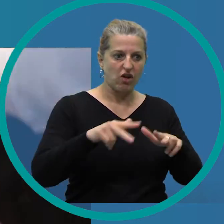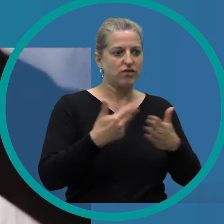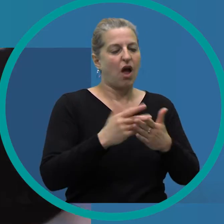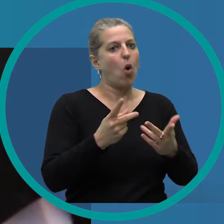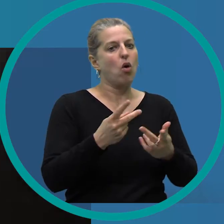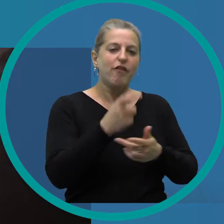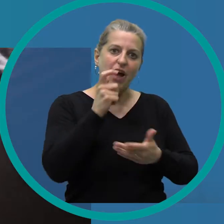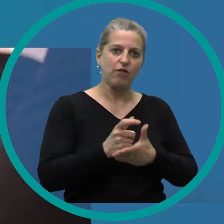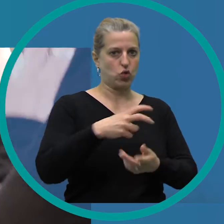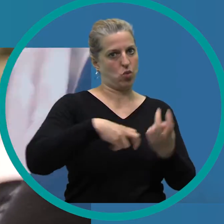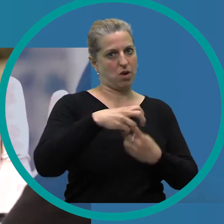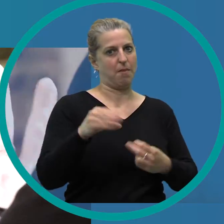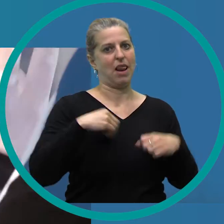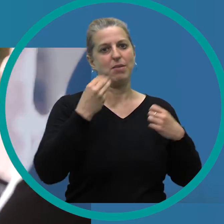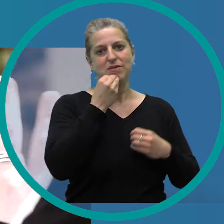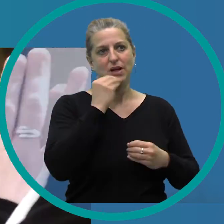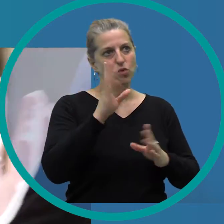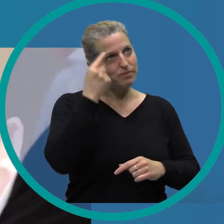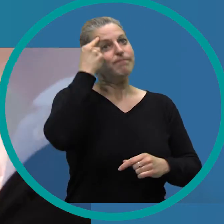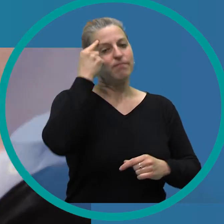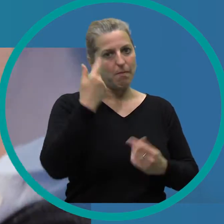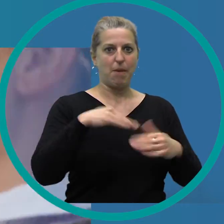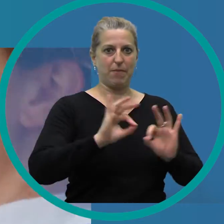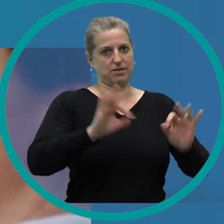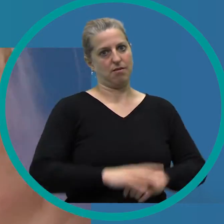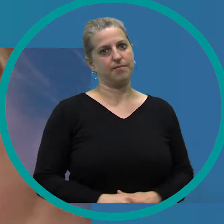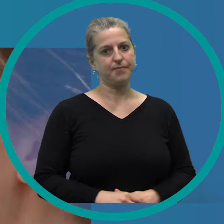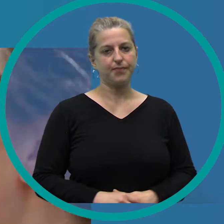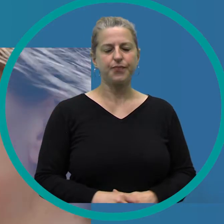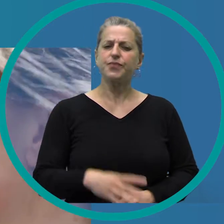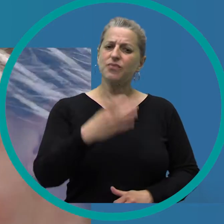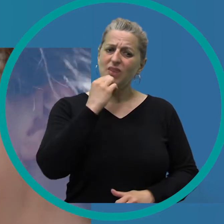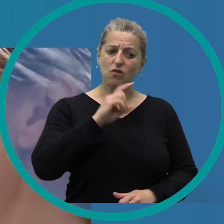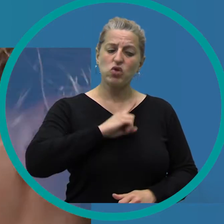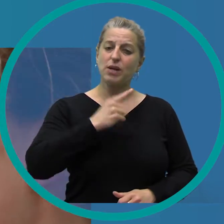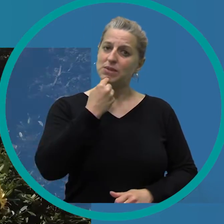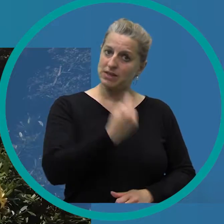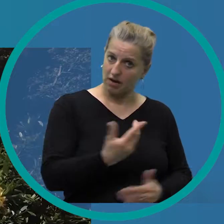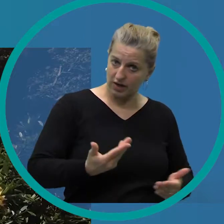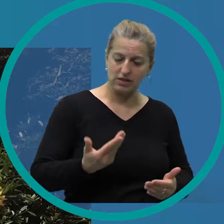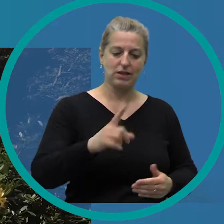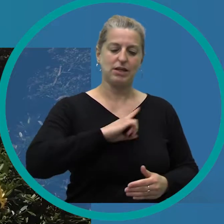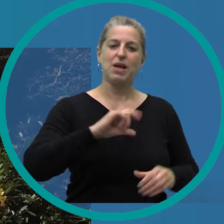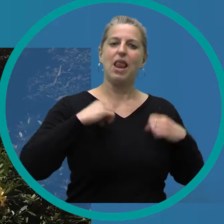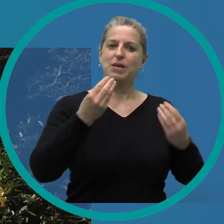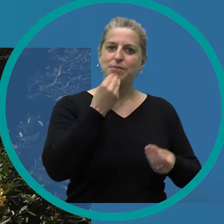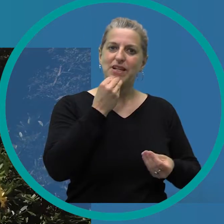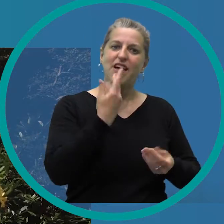verantwortungsvolle Umgang mit Lebensmitteln aus dem Bewusstsein gerückt. Also wir wollen so ansetzen, dass wir die